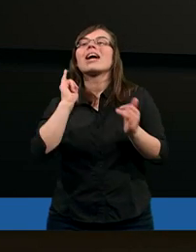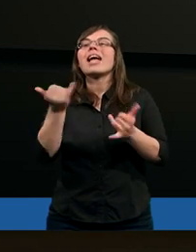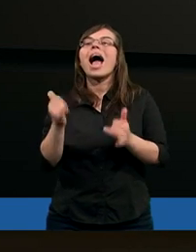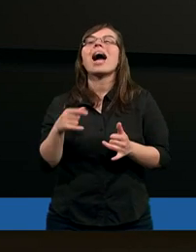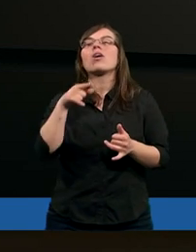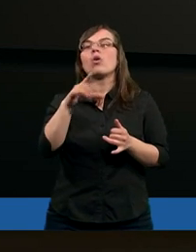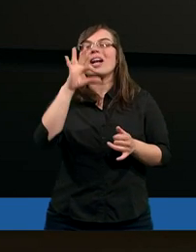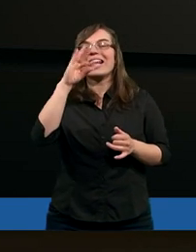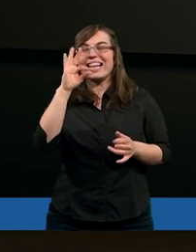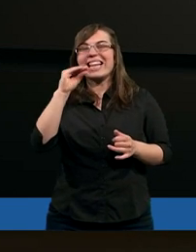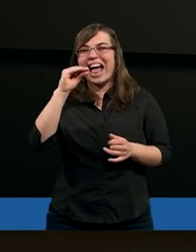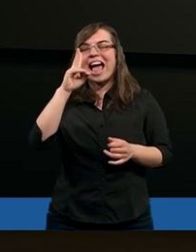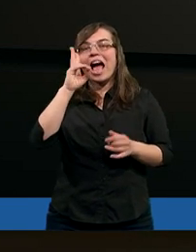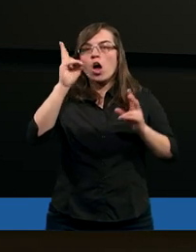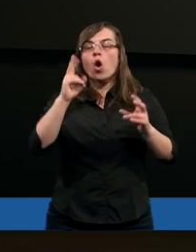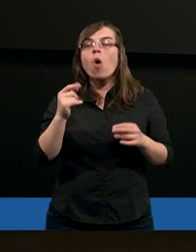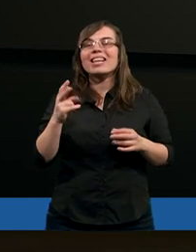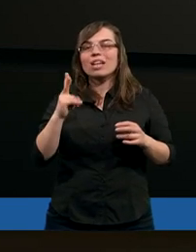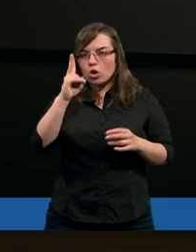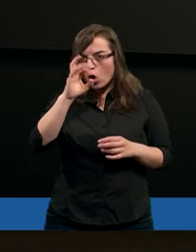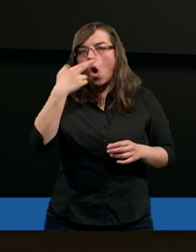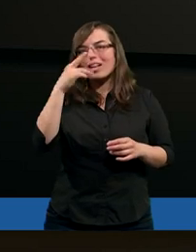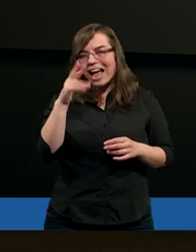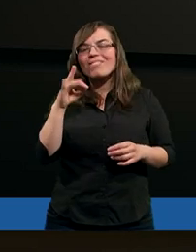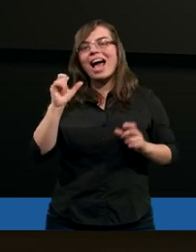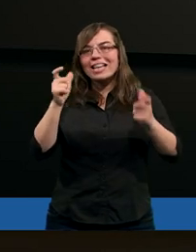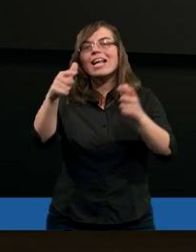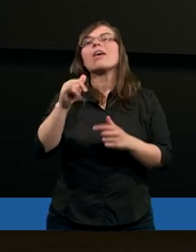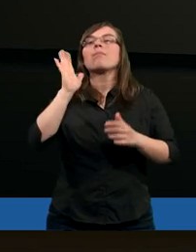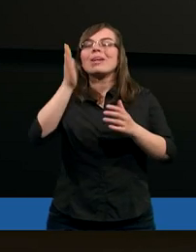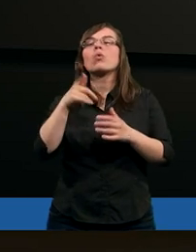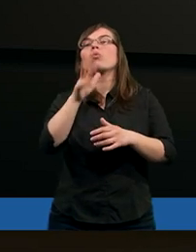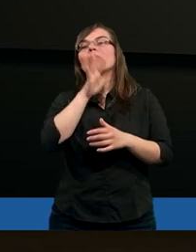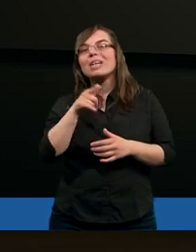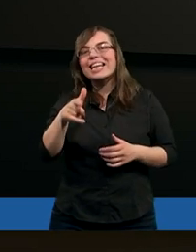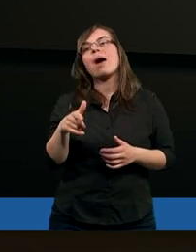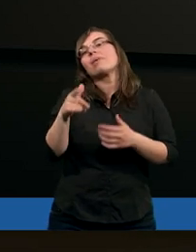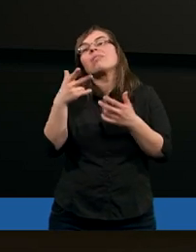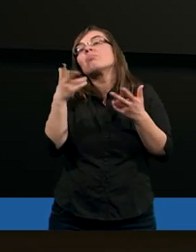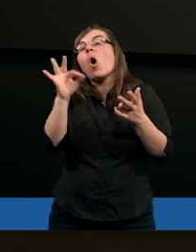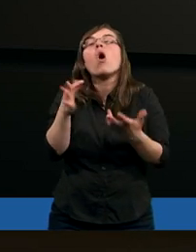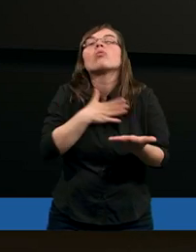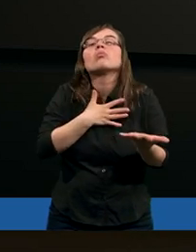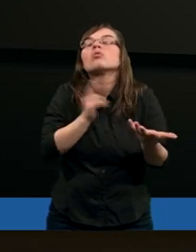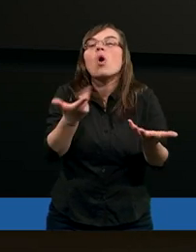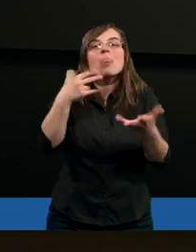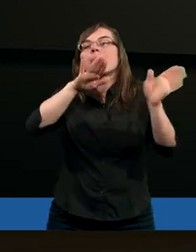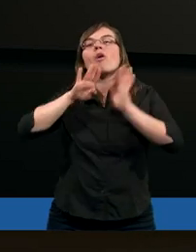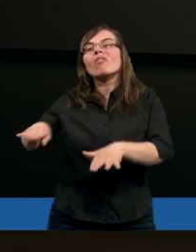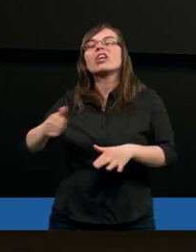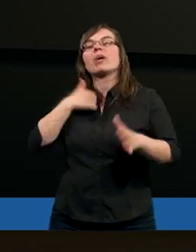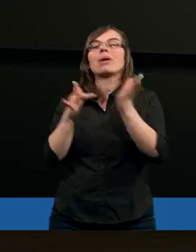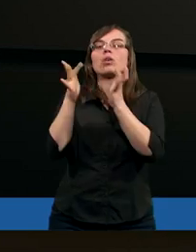Te konsekwencje, które oni będą nieśli, ale już sami, bo nie pozwolili, ażeby